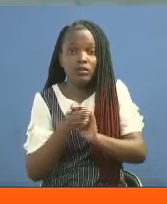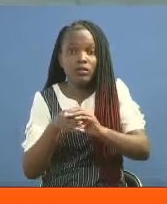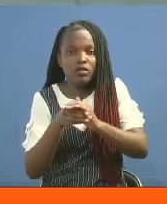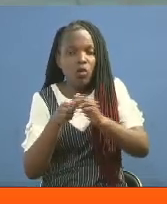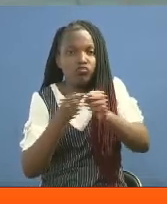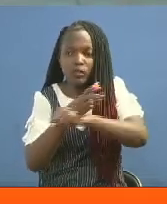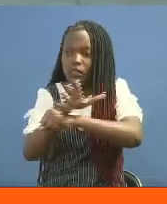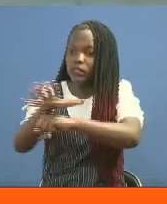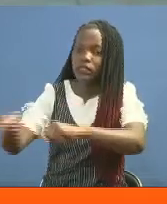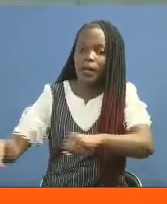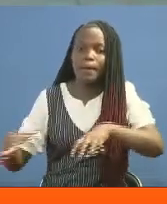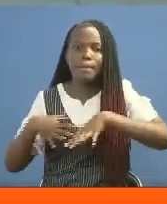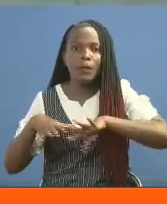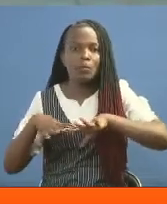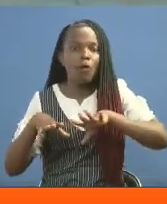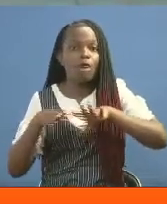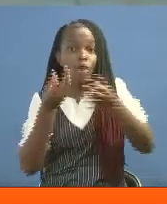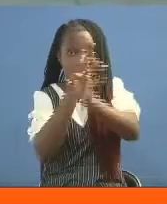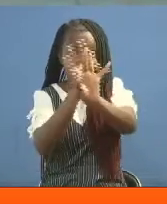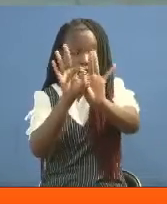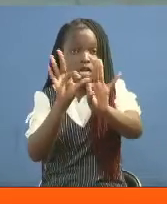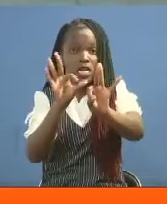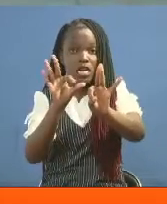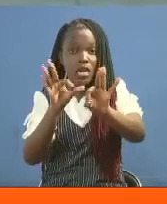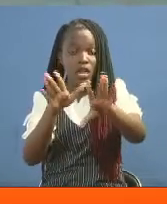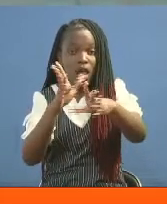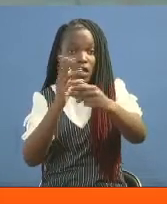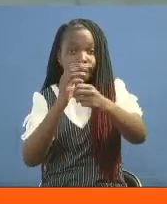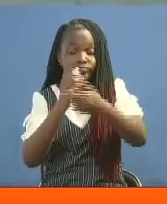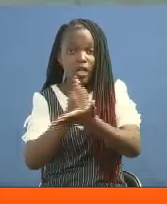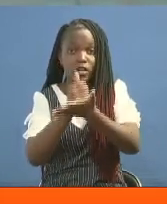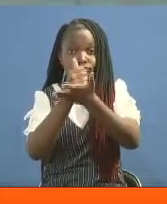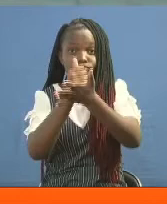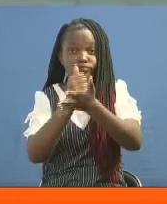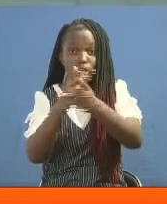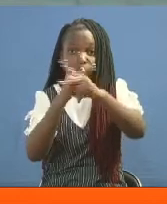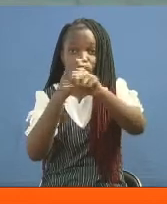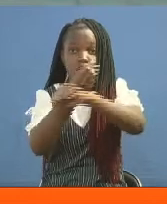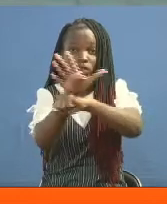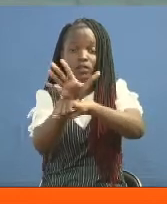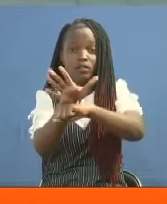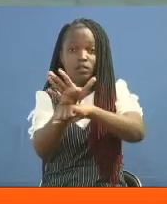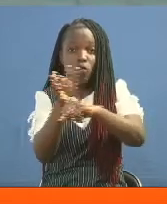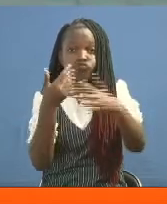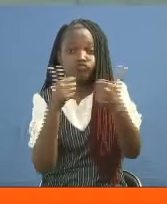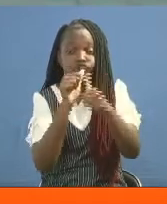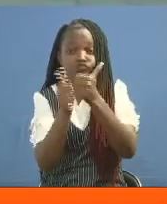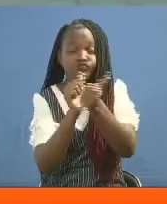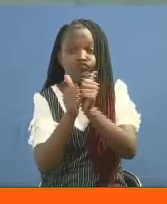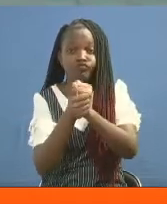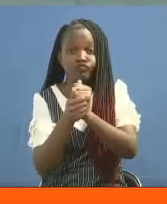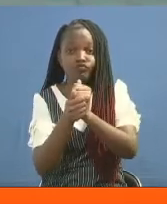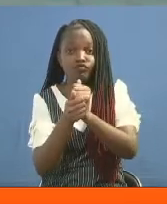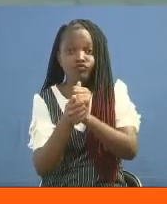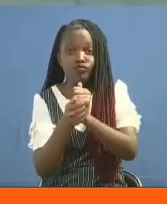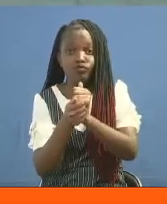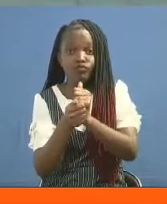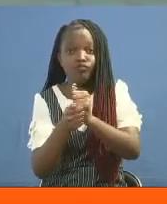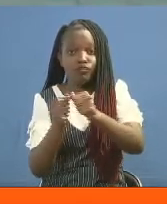kusambaza kwa wenyeji bila malipo ili kusaidia kukabili virusi vya korona, ambavyo vina zidi